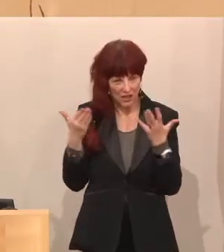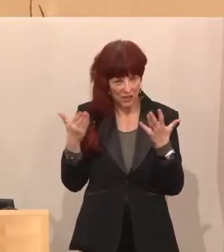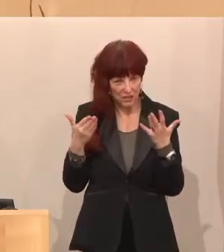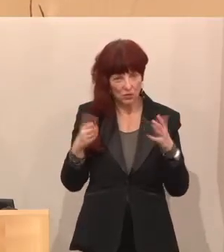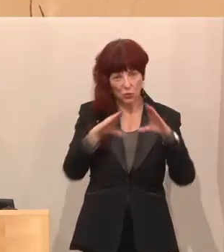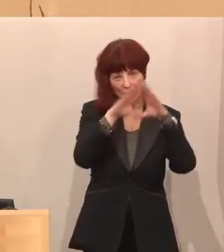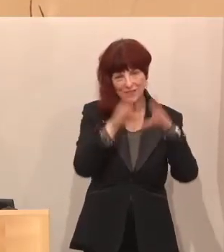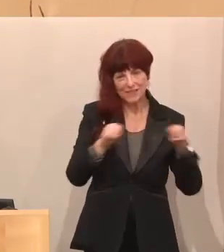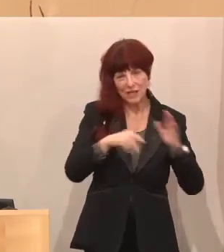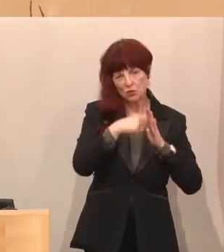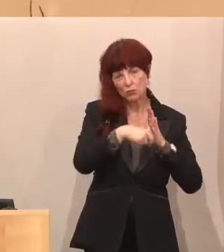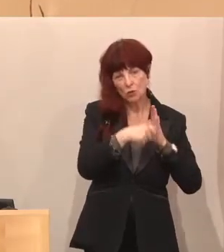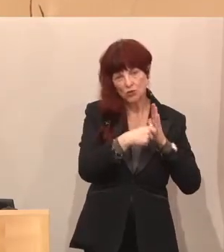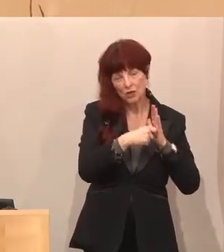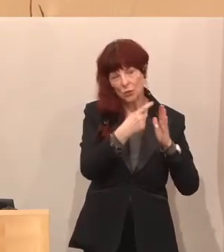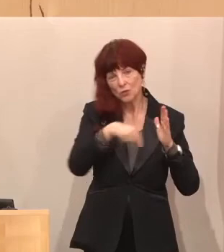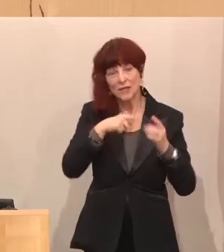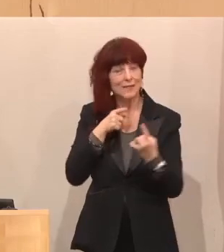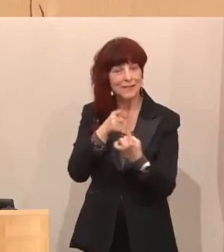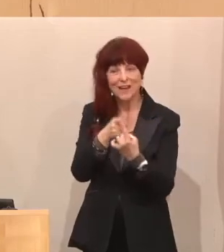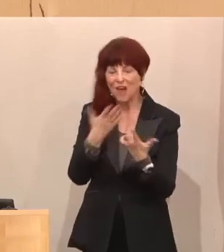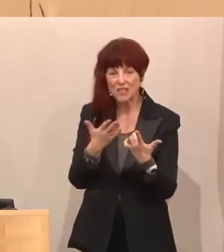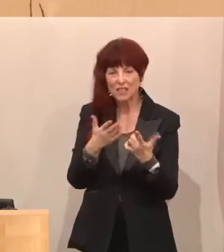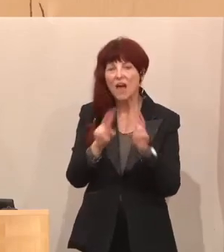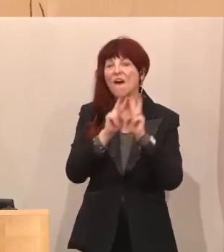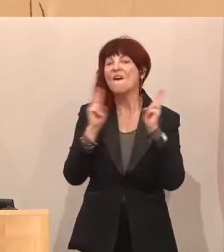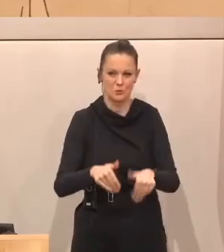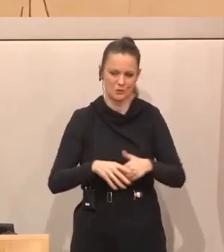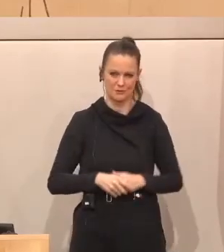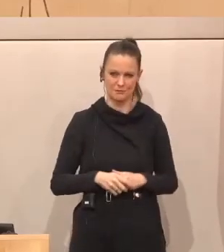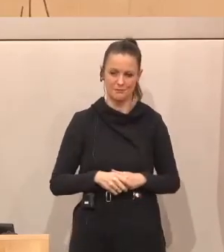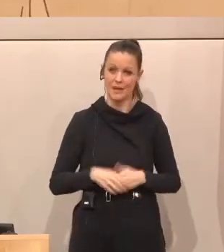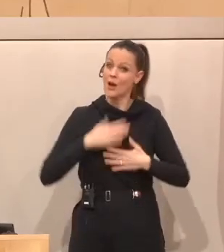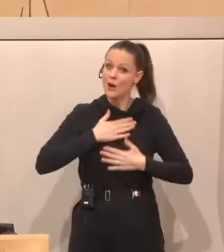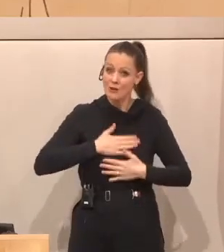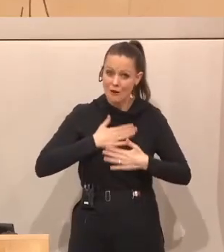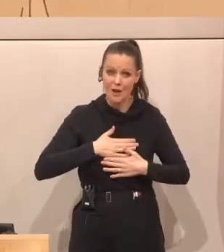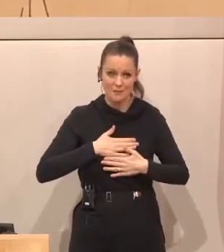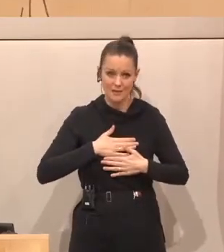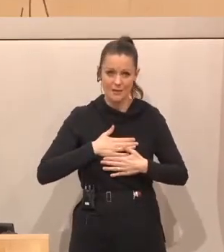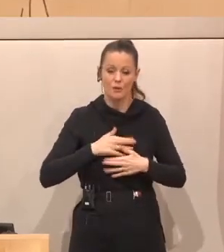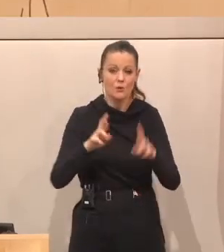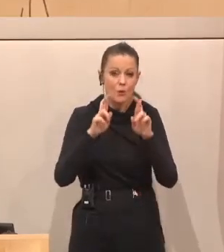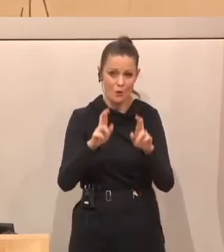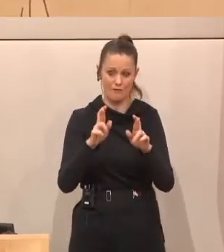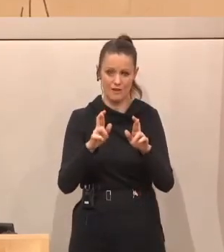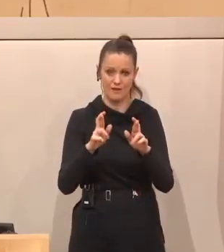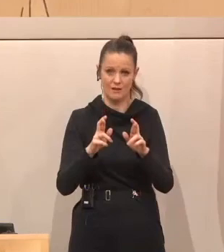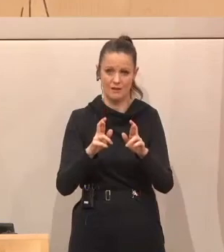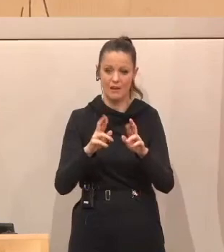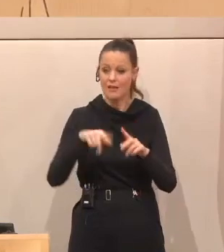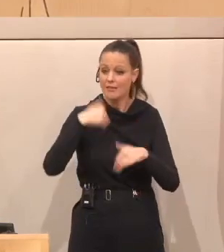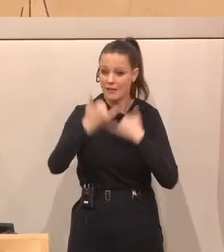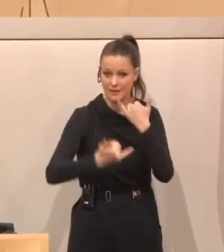Welt haben, wo es keine Barrieren mehr gibt. Eine Welt für alle. Ich freue mich und ich hoffe, dass ich im nächsten